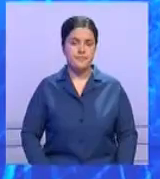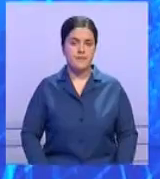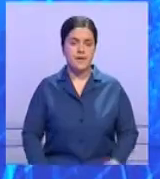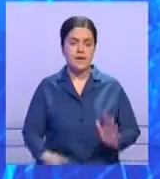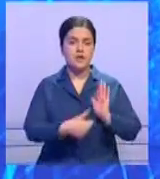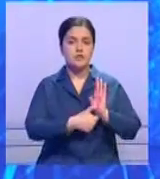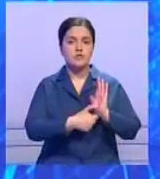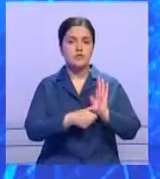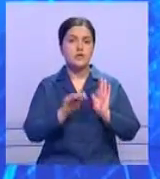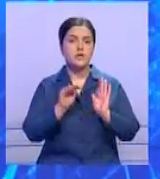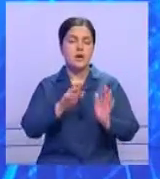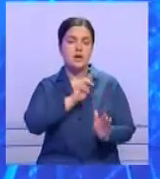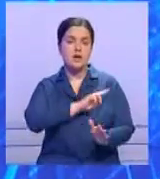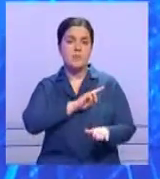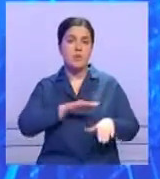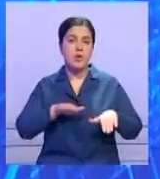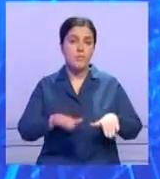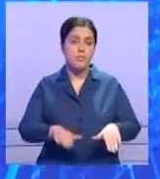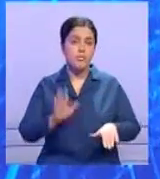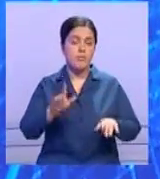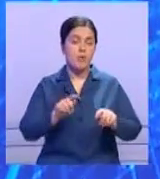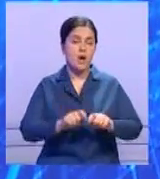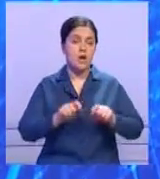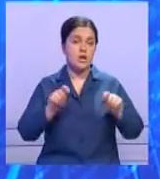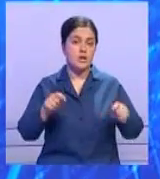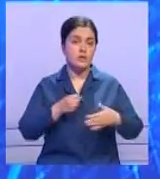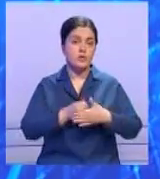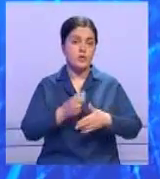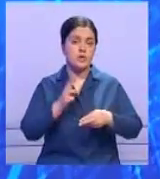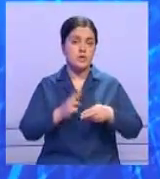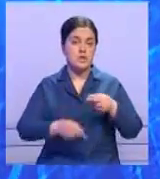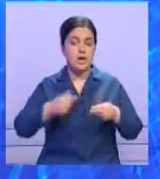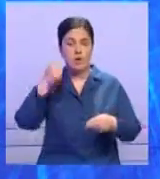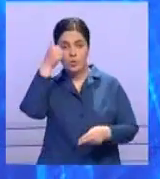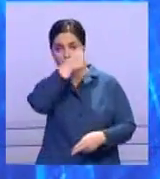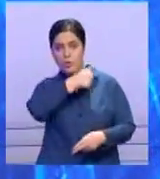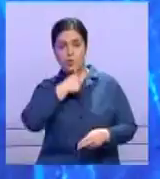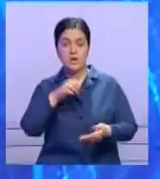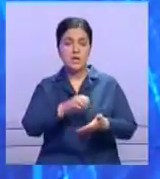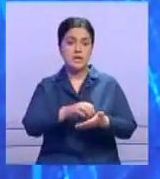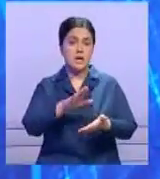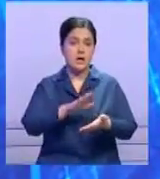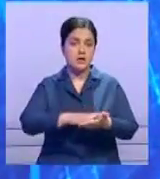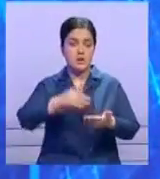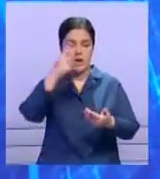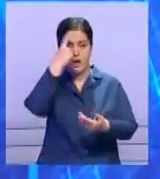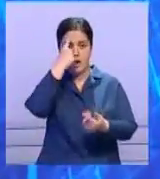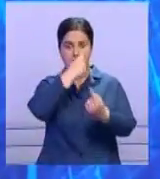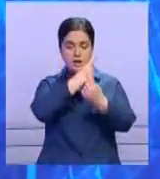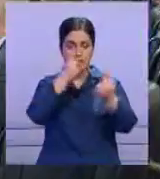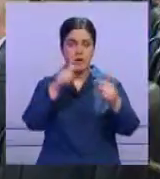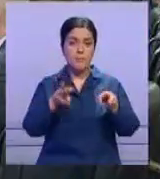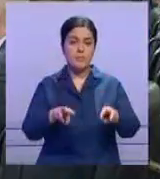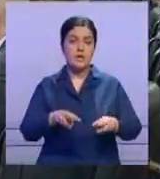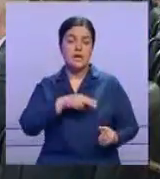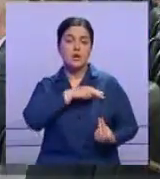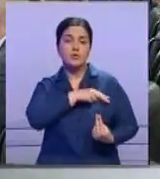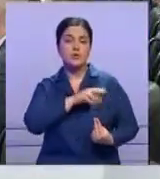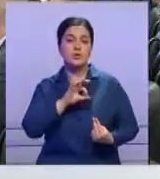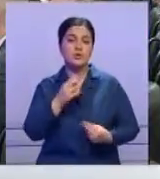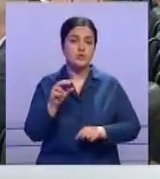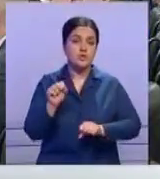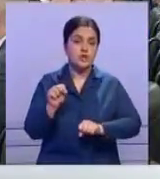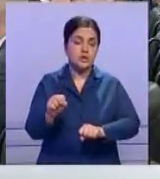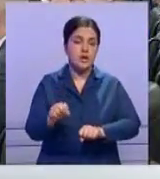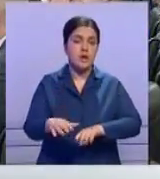600 тысяч рабочих мест будет создано до конца этого года. Такие данные сегодня озвучила министр труда и социальной защиты